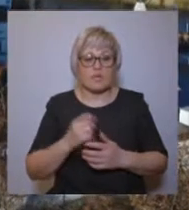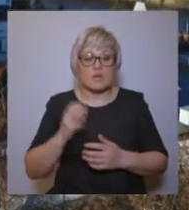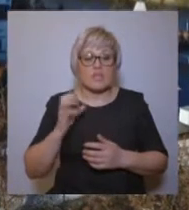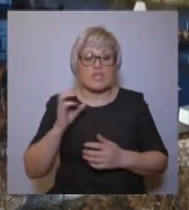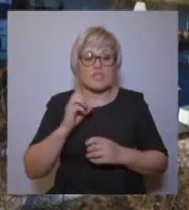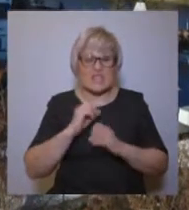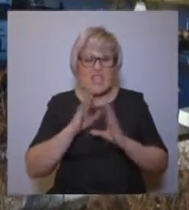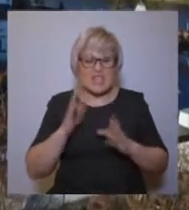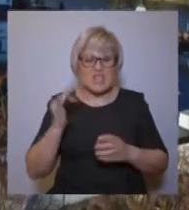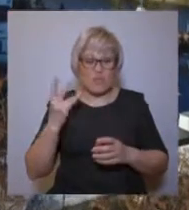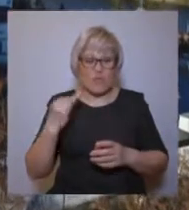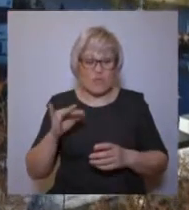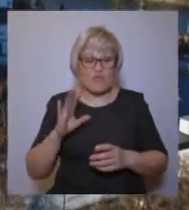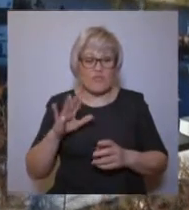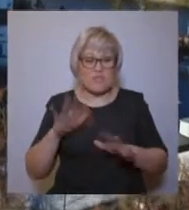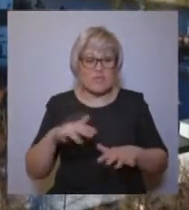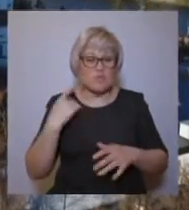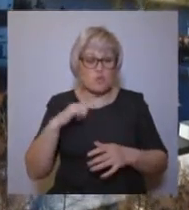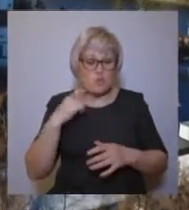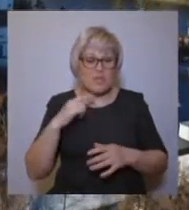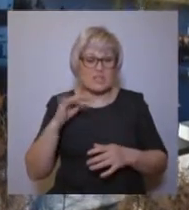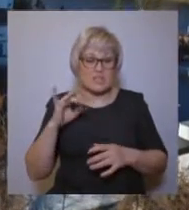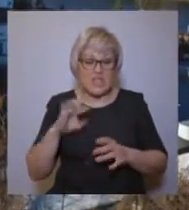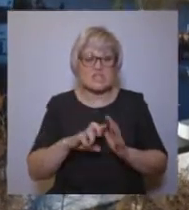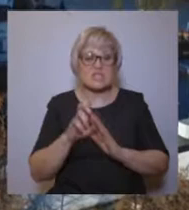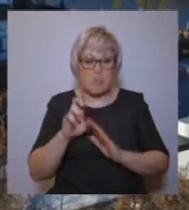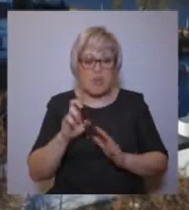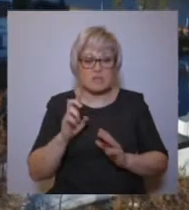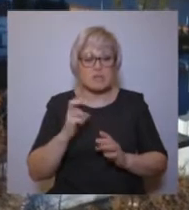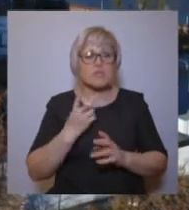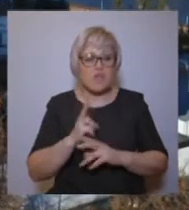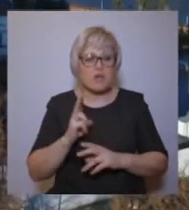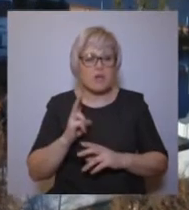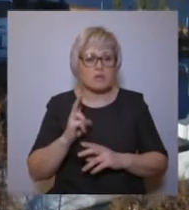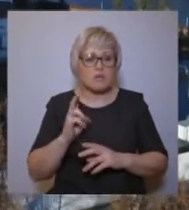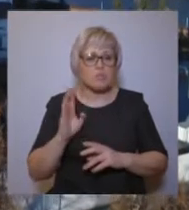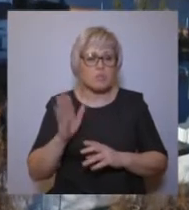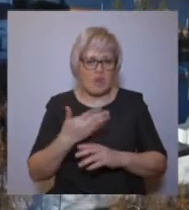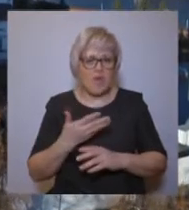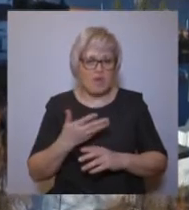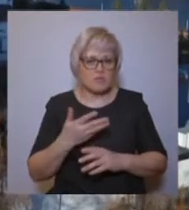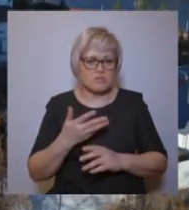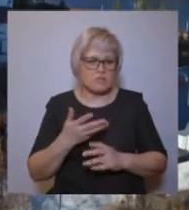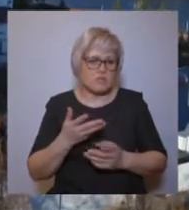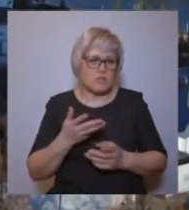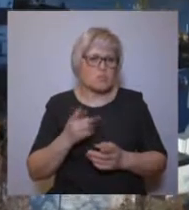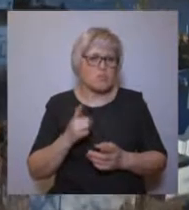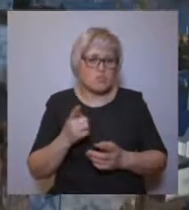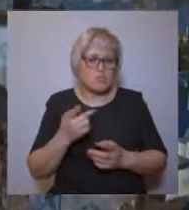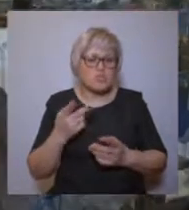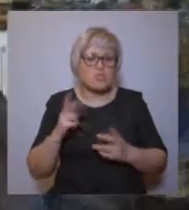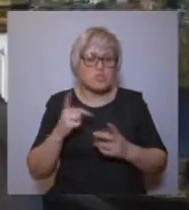построенный Тюменский Троицкий монастырь. Сначала после тяжелой болезни в 1711 году, приняв схиму с именем Феодор,